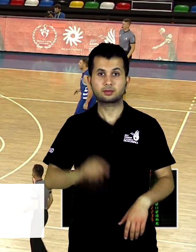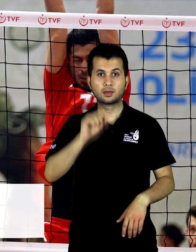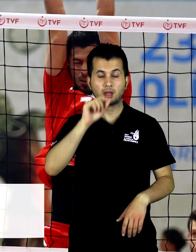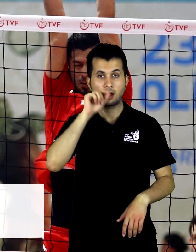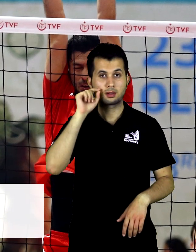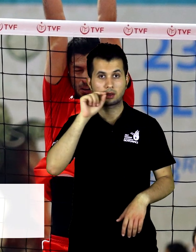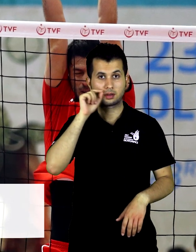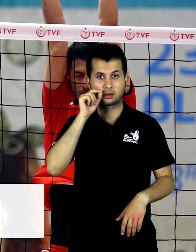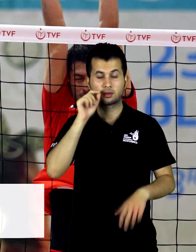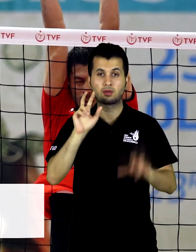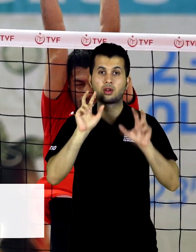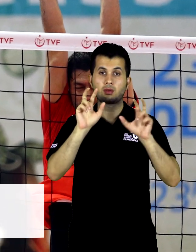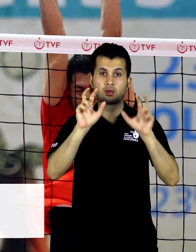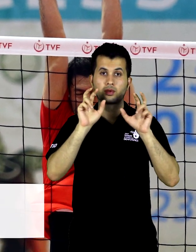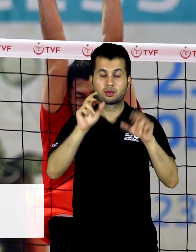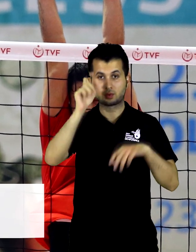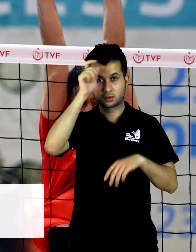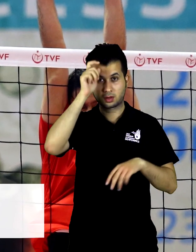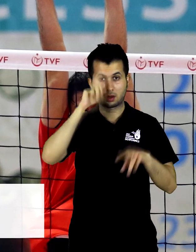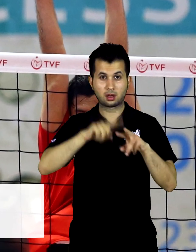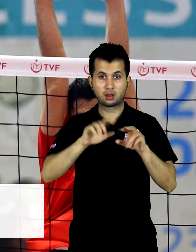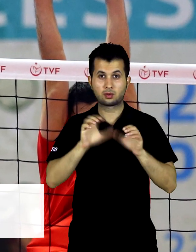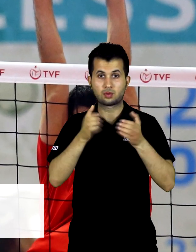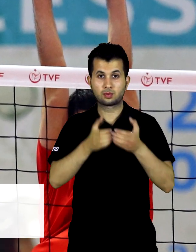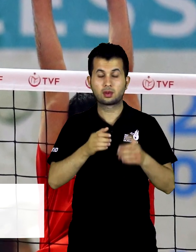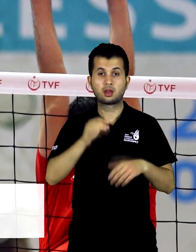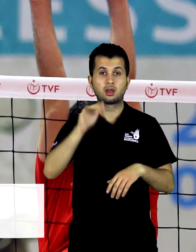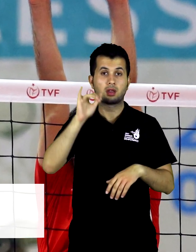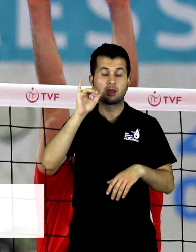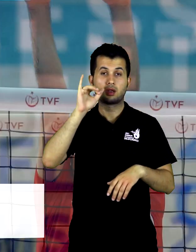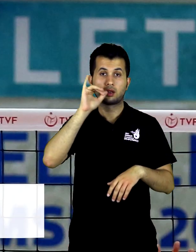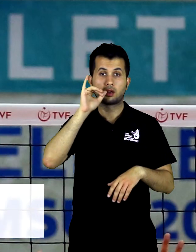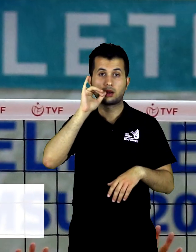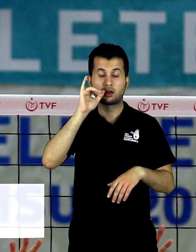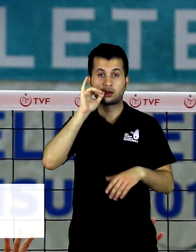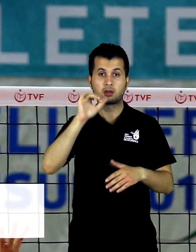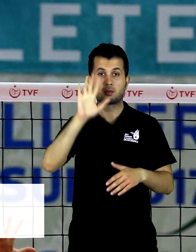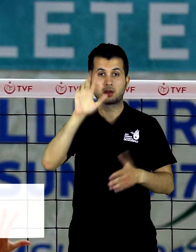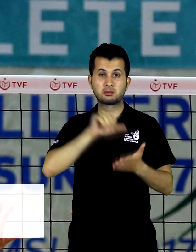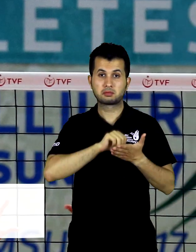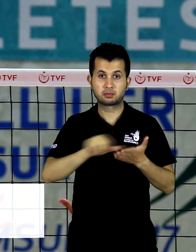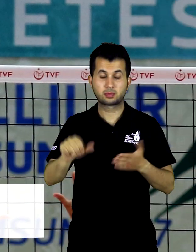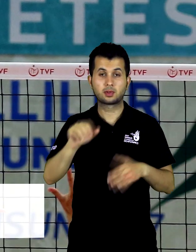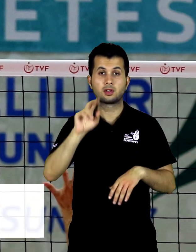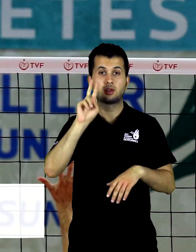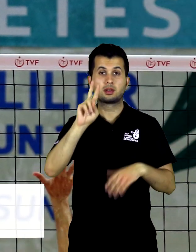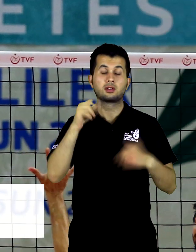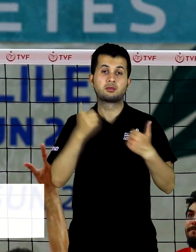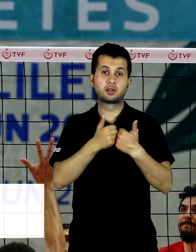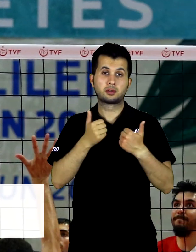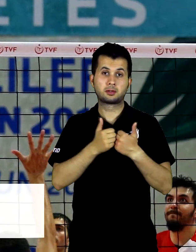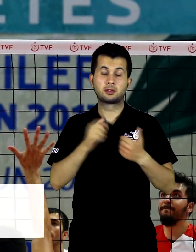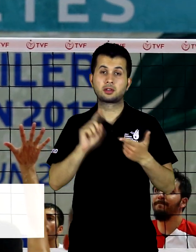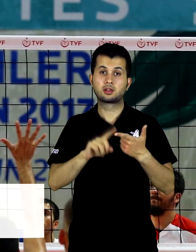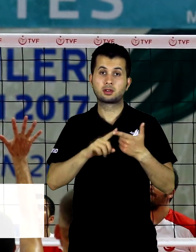Erkek voleybolunda Türkiye, A grubunda İtalya'yı 5 sette geçti ve ikinci maçından ikinci galibiyetini